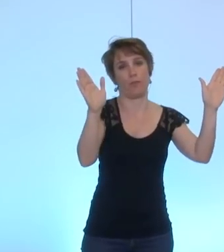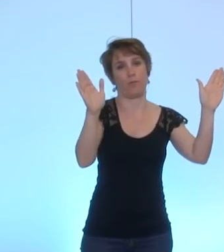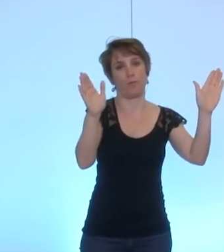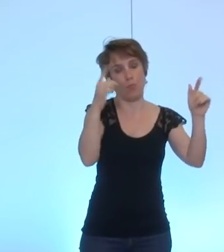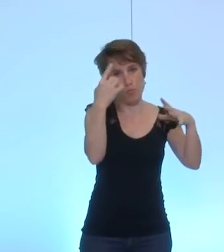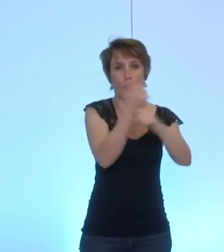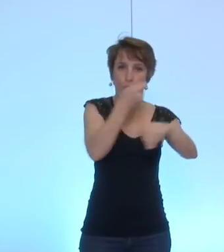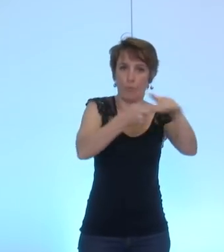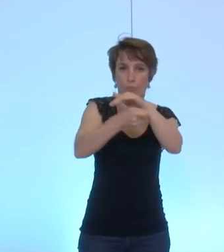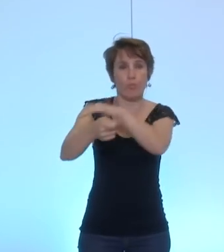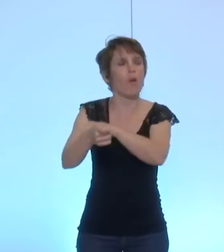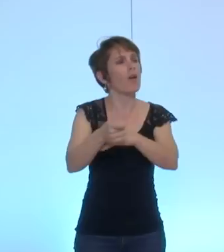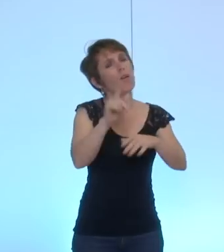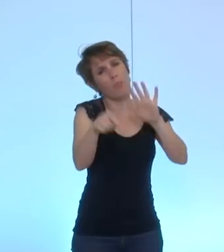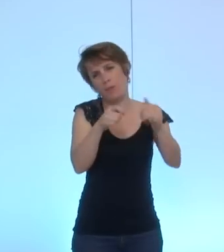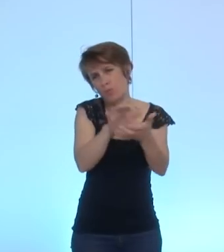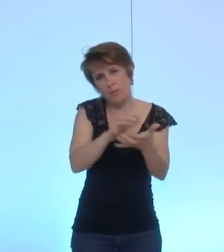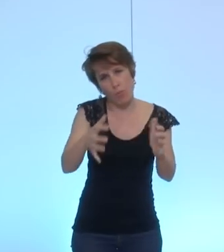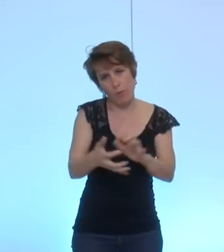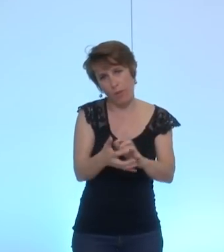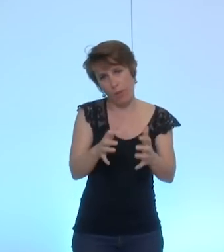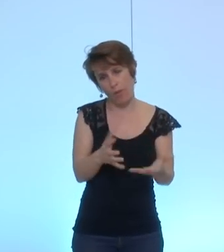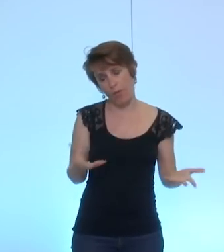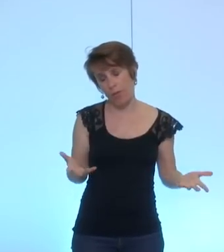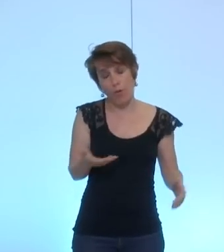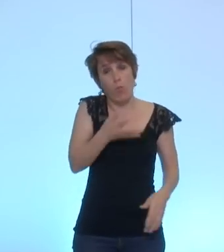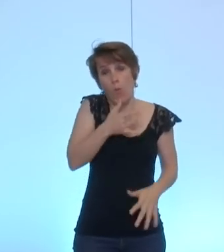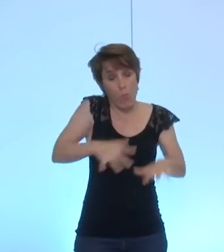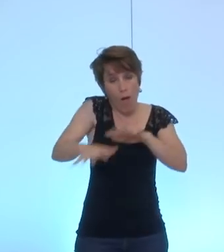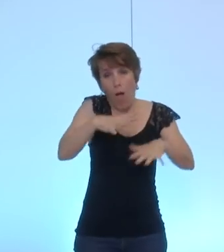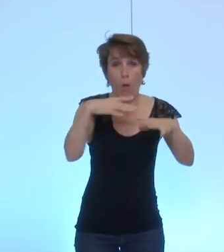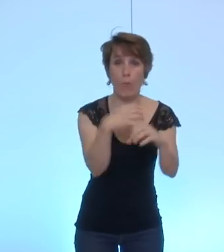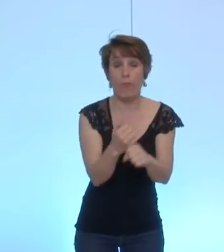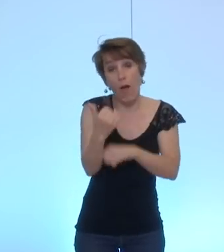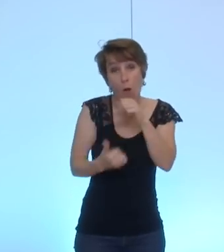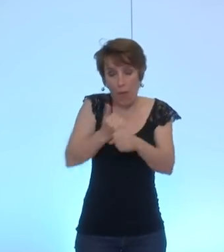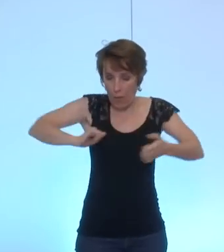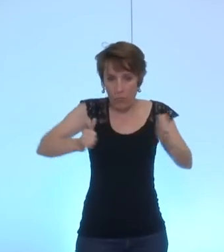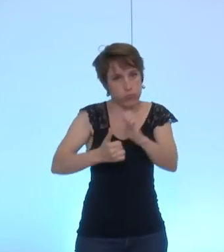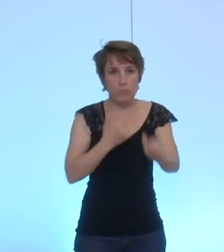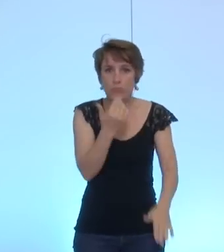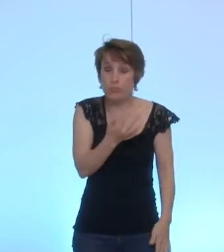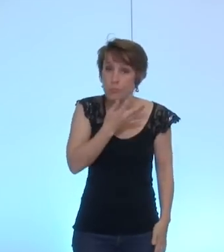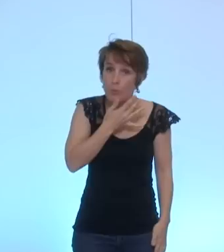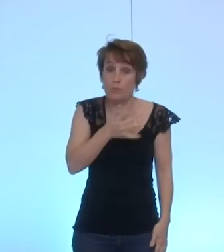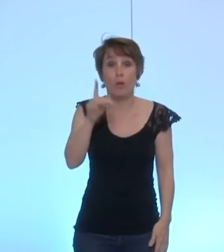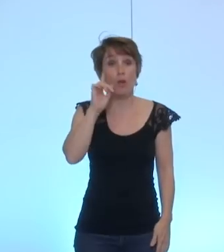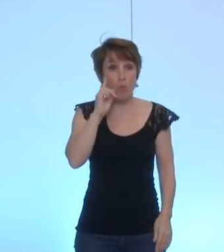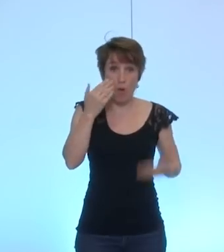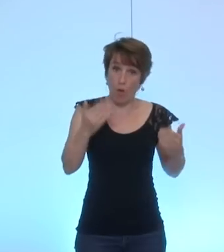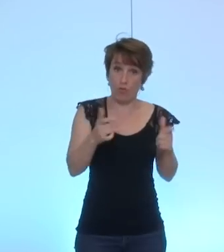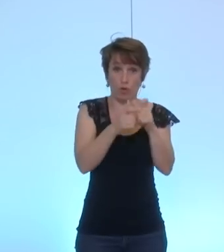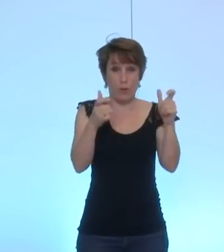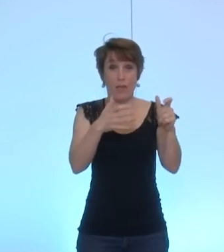Tout ça, c'est compliqué. C'est compliqué et ne peut pas se résoudre en un an parce qu'aujourd'hui, une collectivité ne peut pas